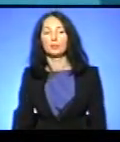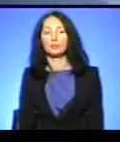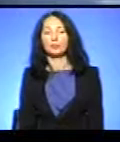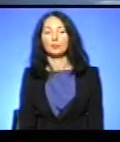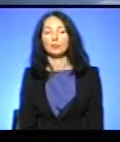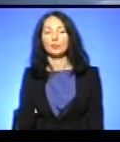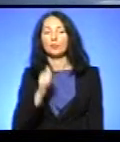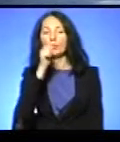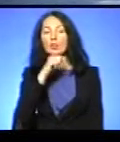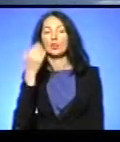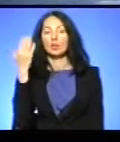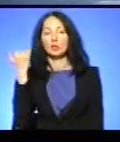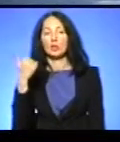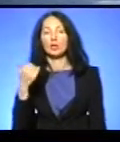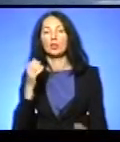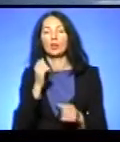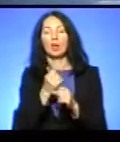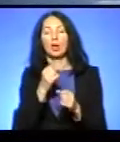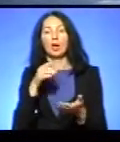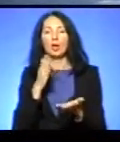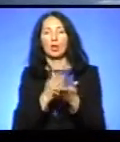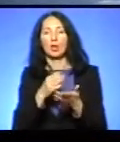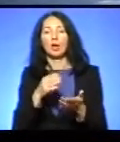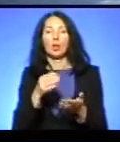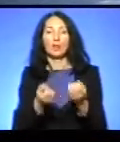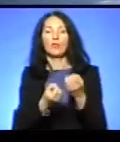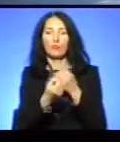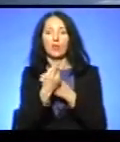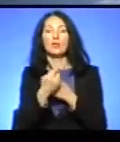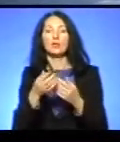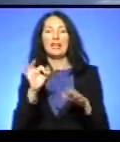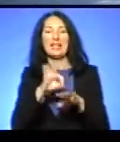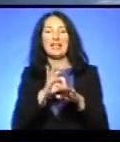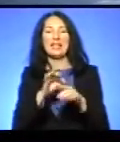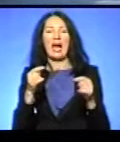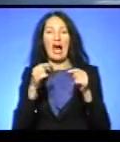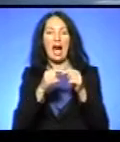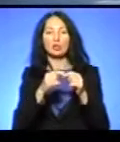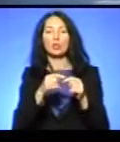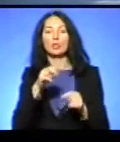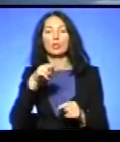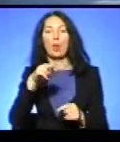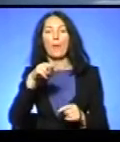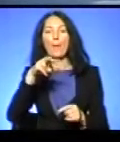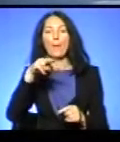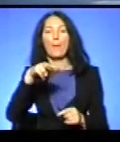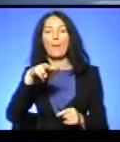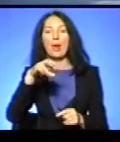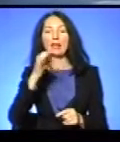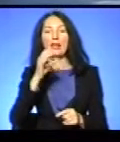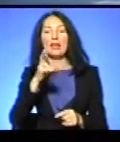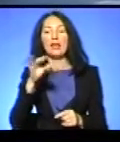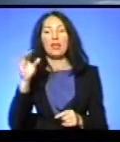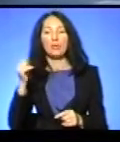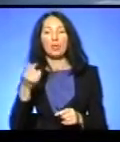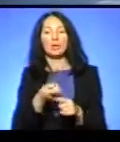Рік тому мені поставили діагноз «апластична немія» і сказали, що тут єдиний шанс на перетунок життя і на лікування